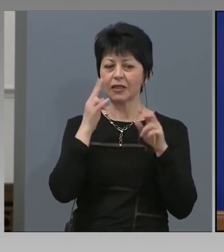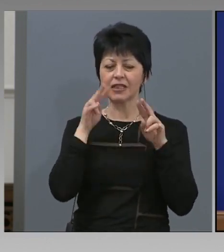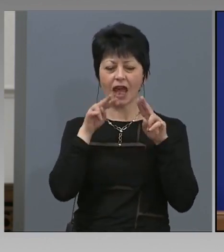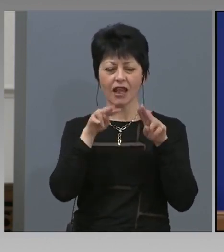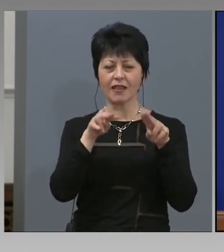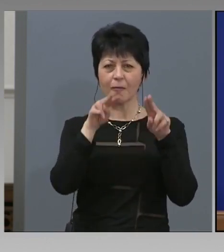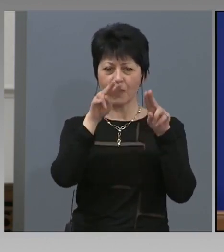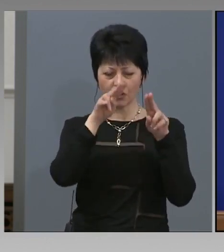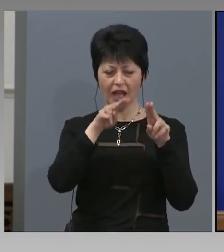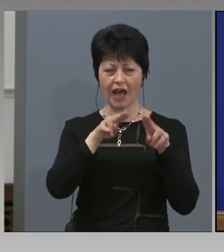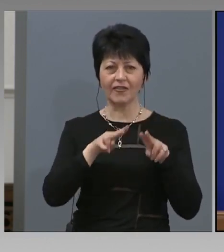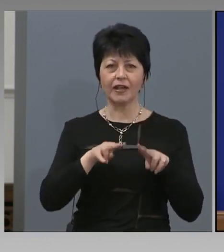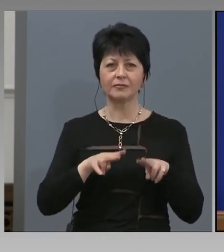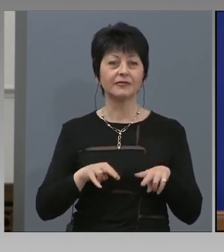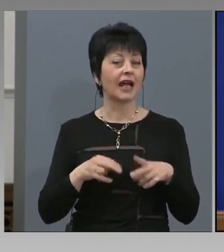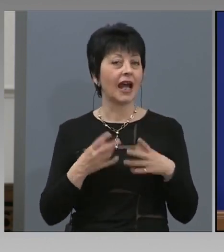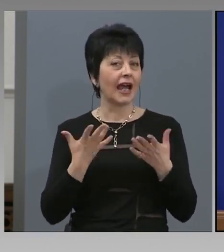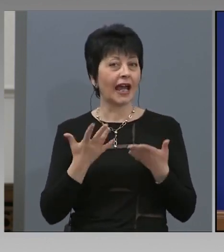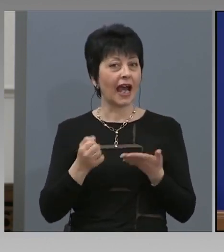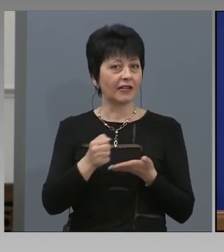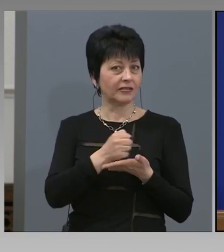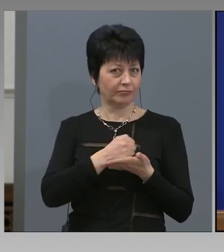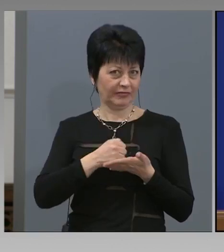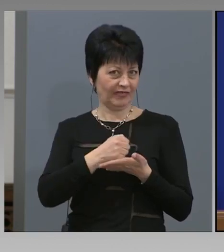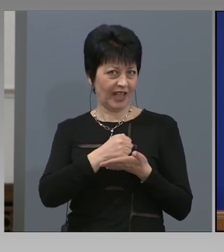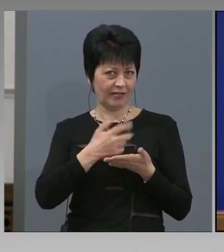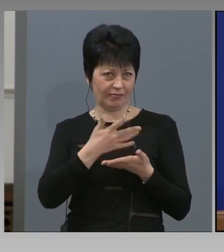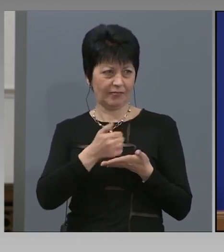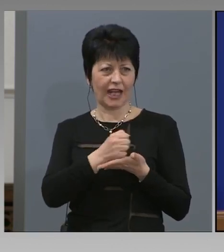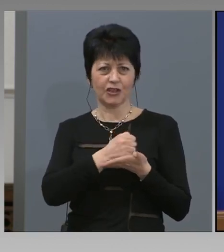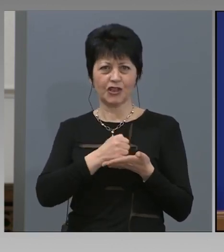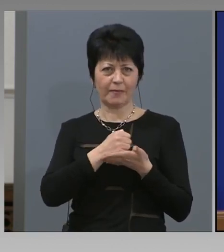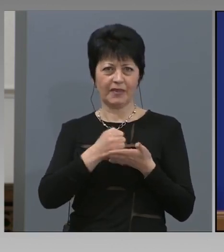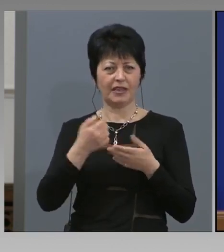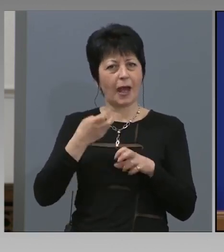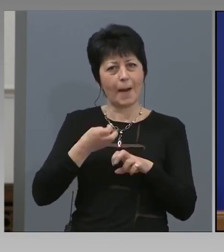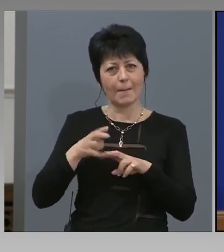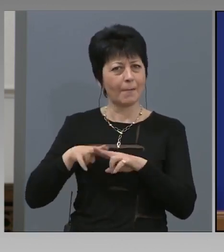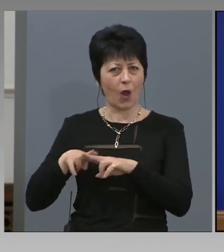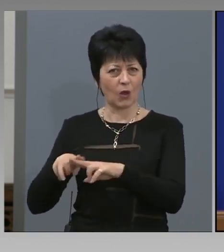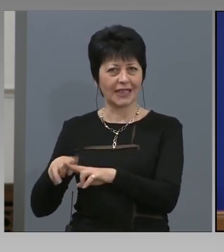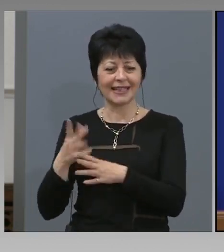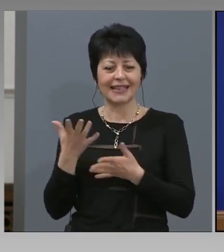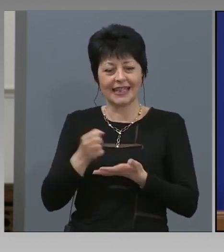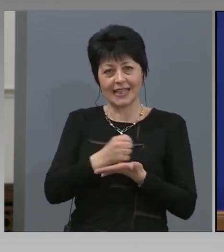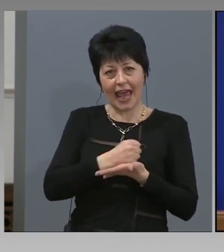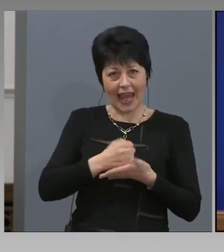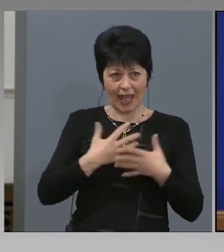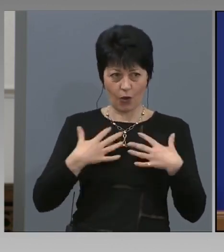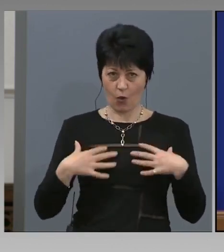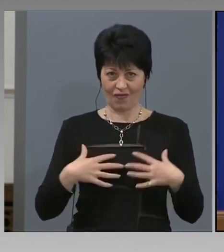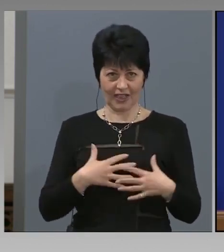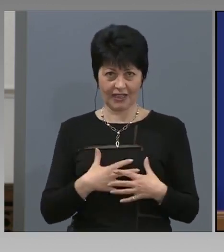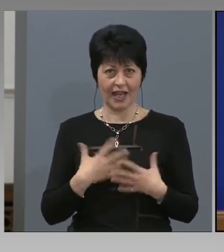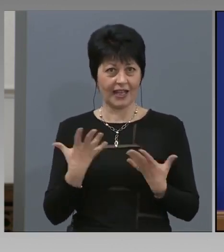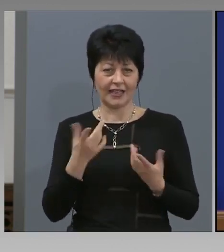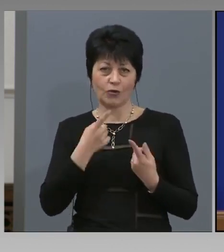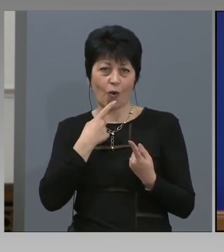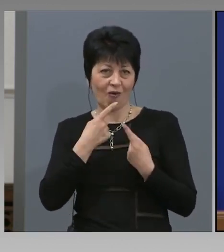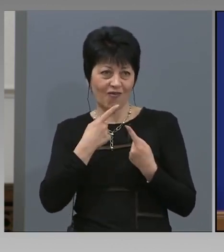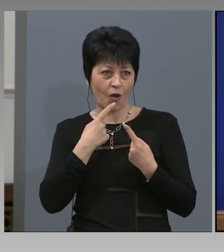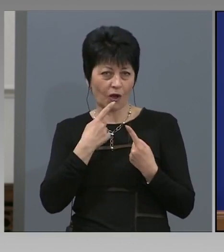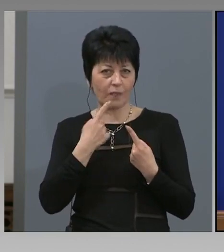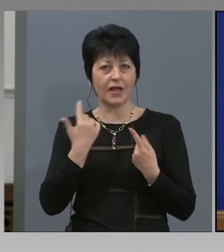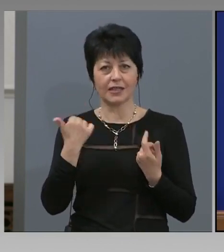са както в лечебното заведение, и където се лекуват, така и тези, за които станахме, говорихме преди малко,